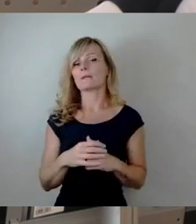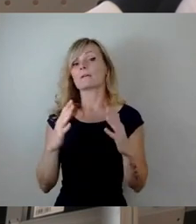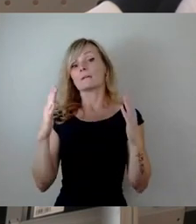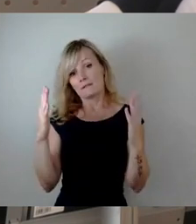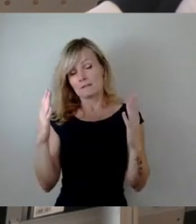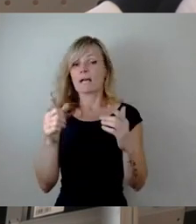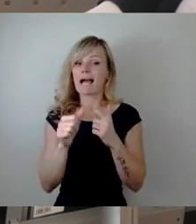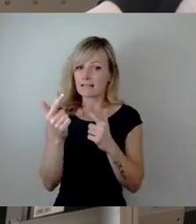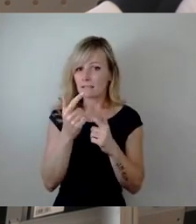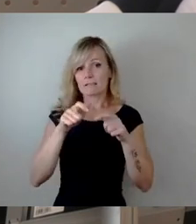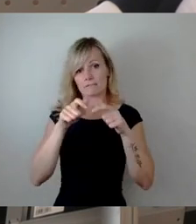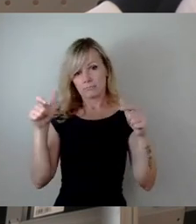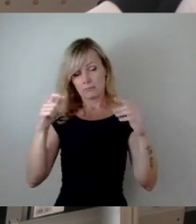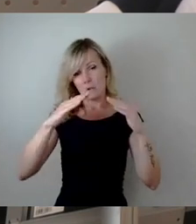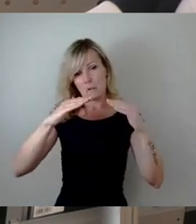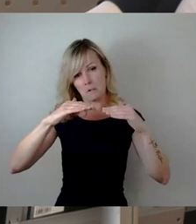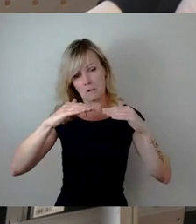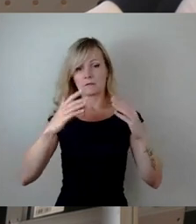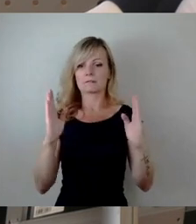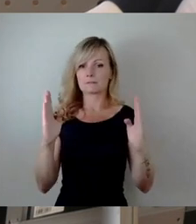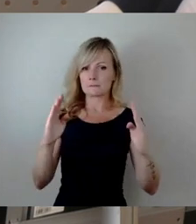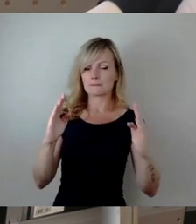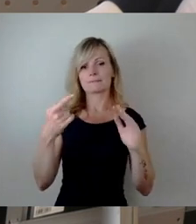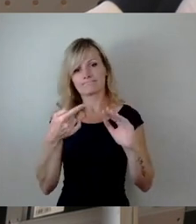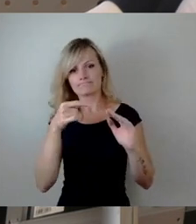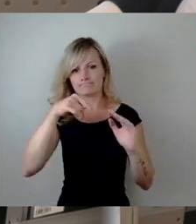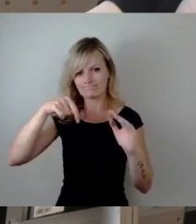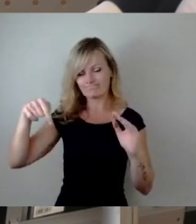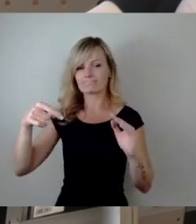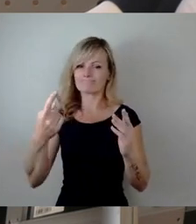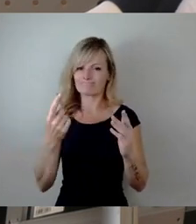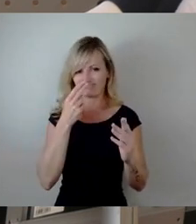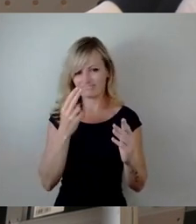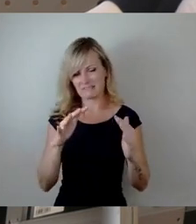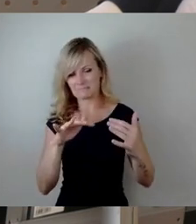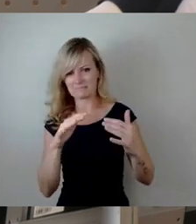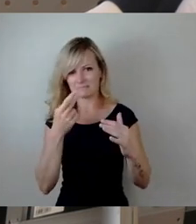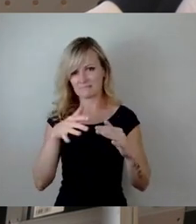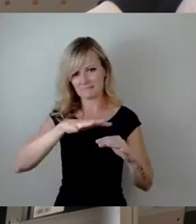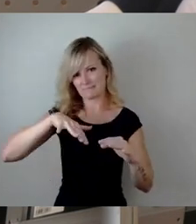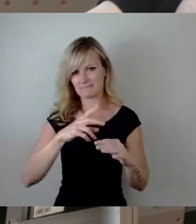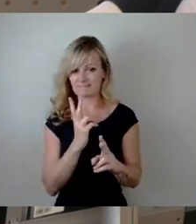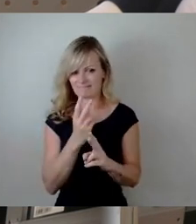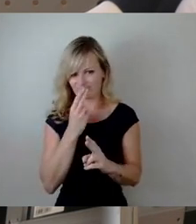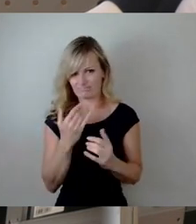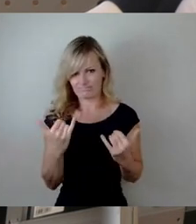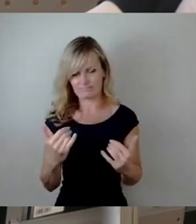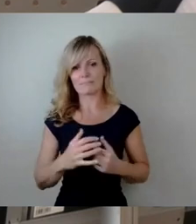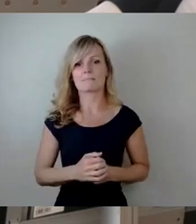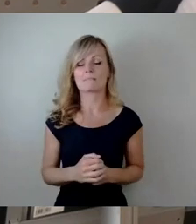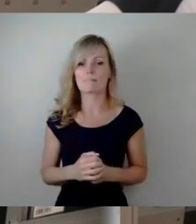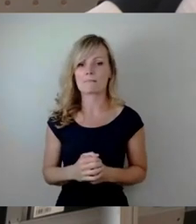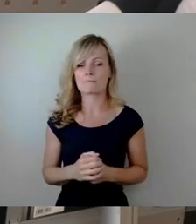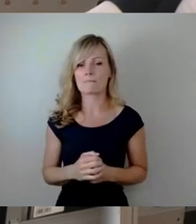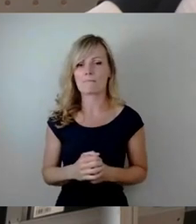Schräglage zwischen den noch stehenden Brückenteilen und den herabgestützten Bereich. Auch weitere Teile